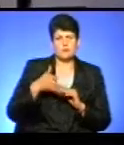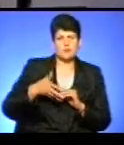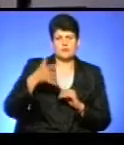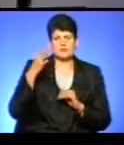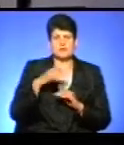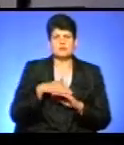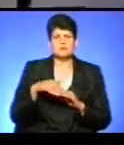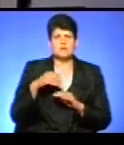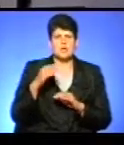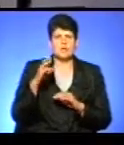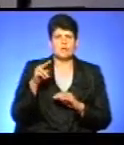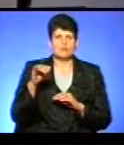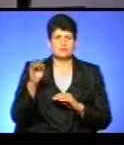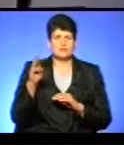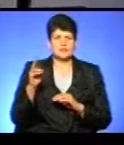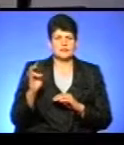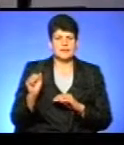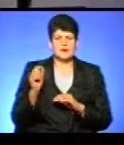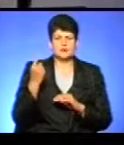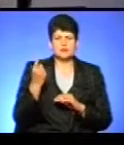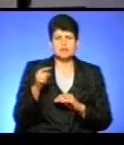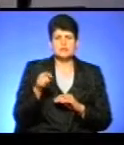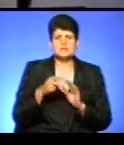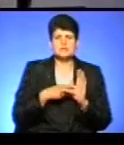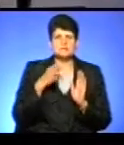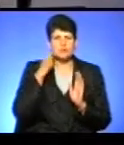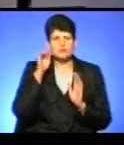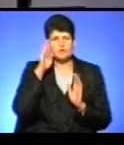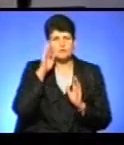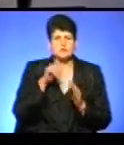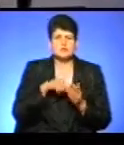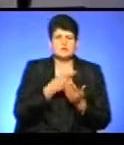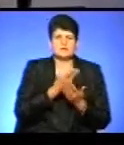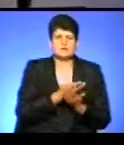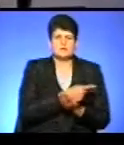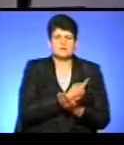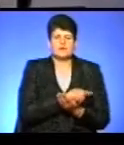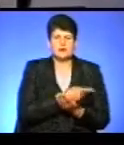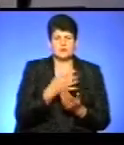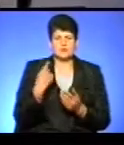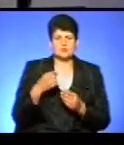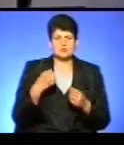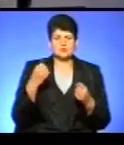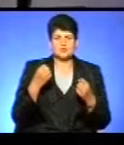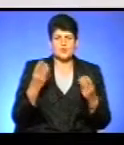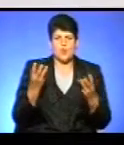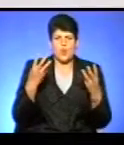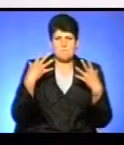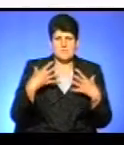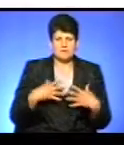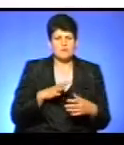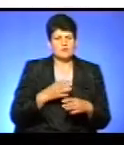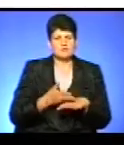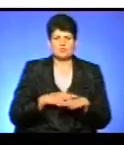на вулиці Пушкіна-1 у Тернополі. Тоді семирічного хлопчика госпіталізували в обласну лікарню з опіками. Дитина була у важкому